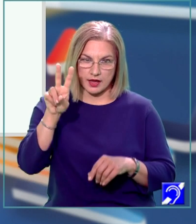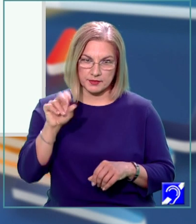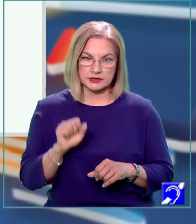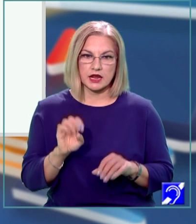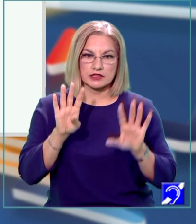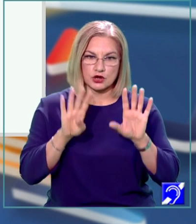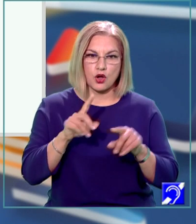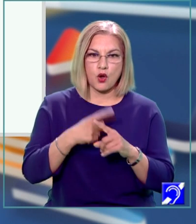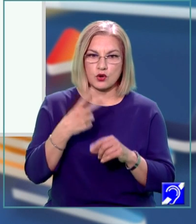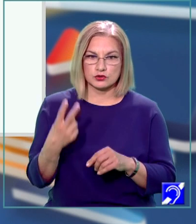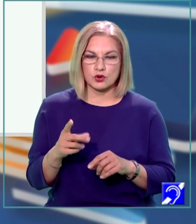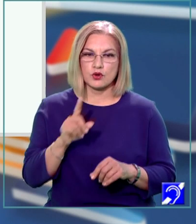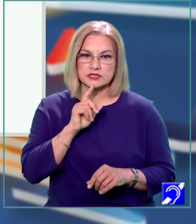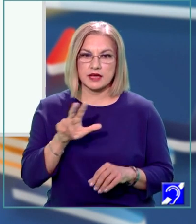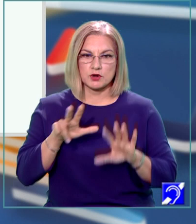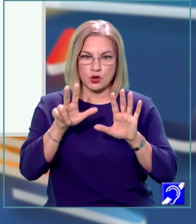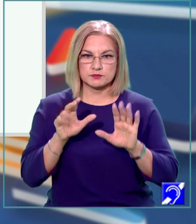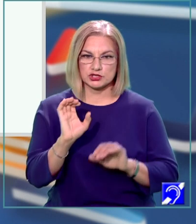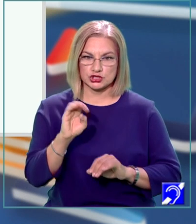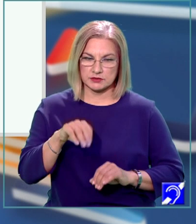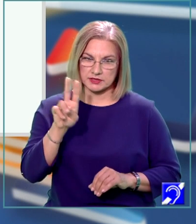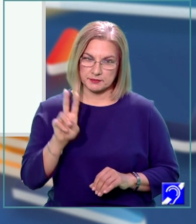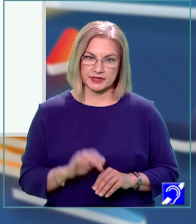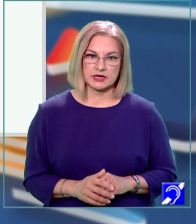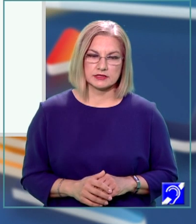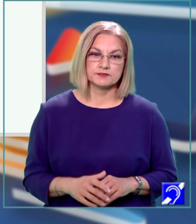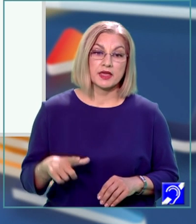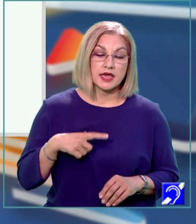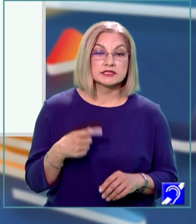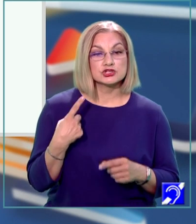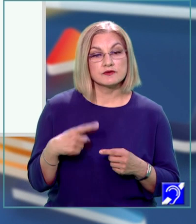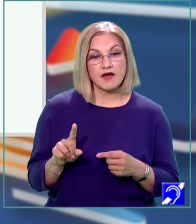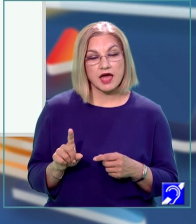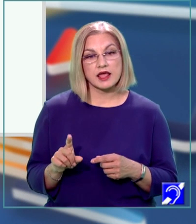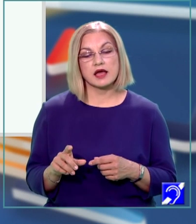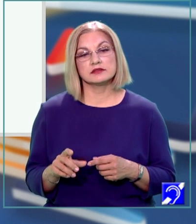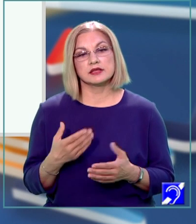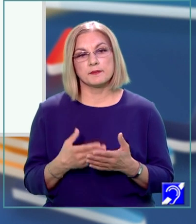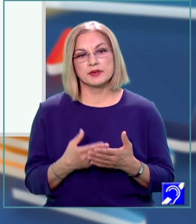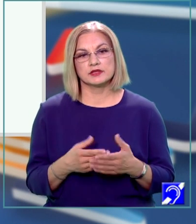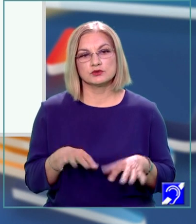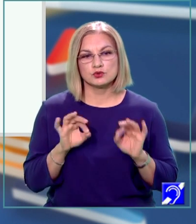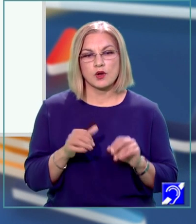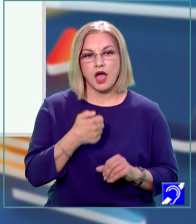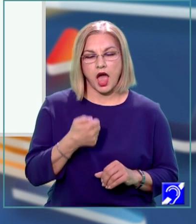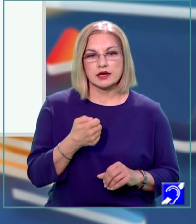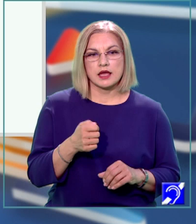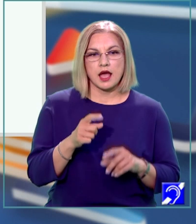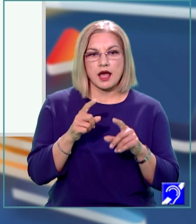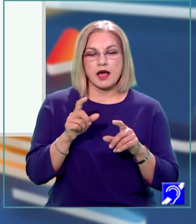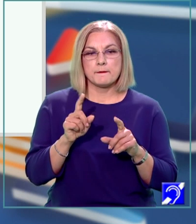18 centimetri pătrați. Există și varianta de a determina area pătratului